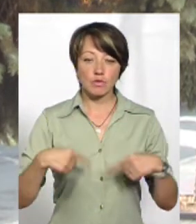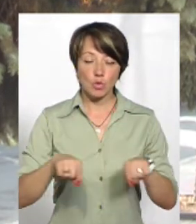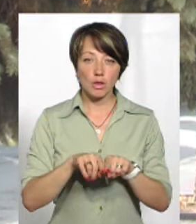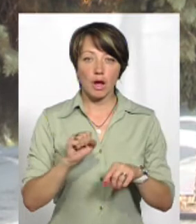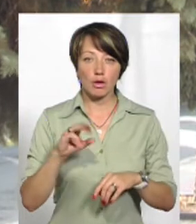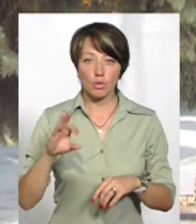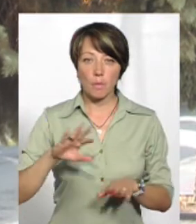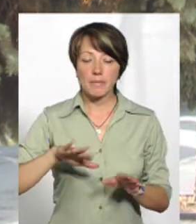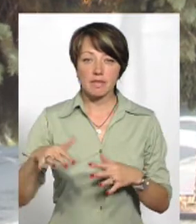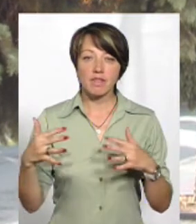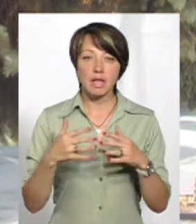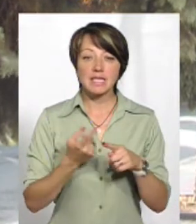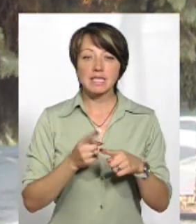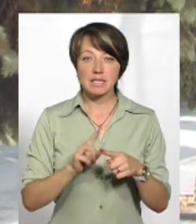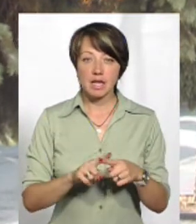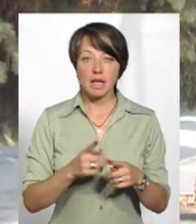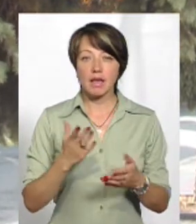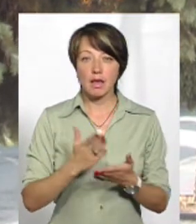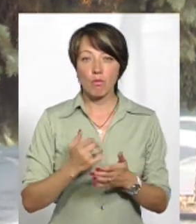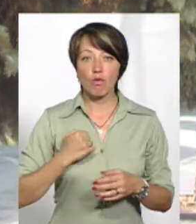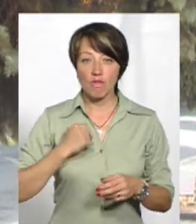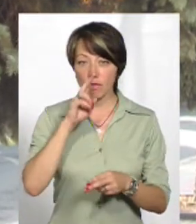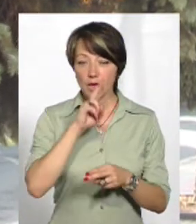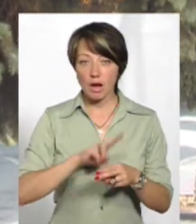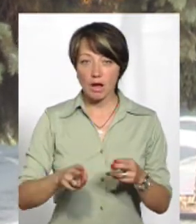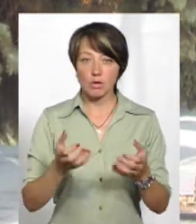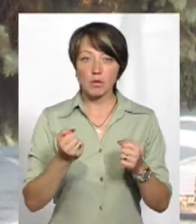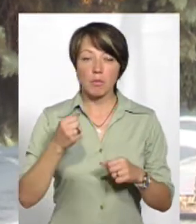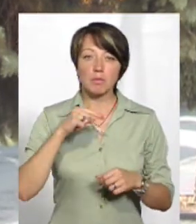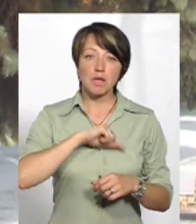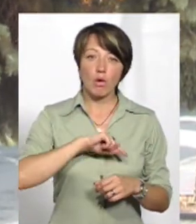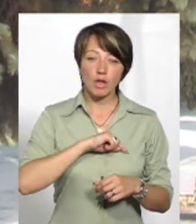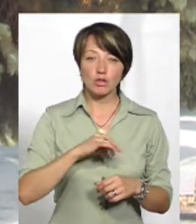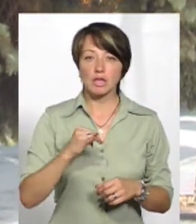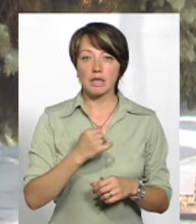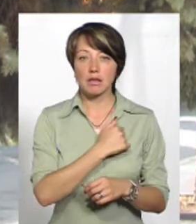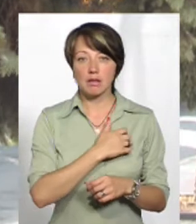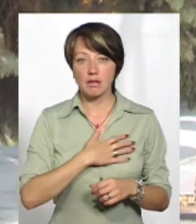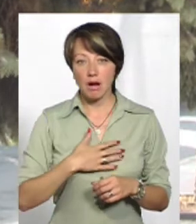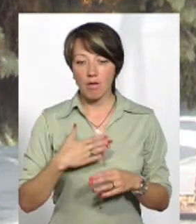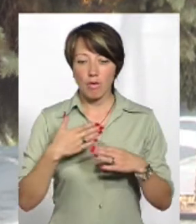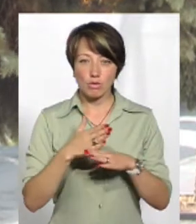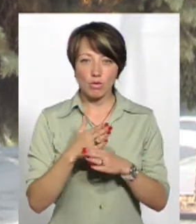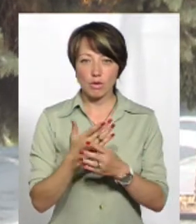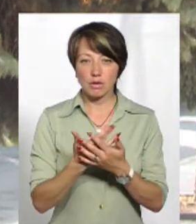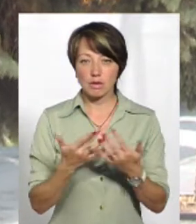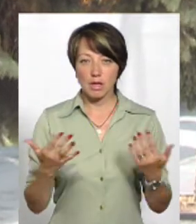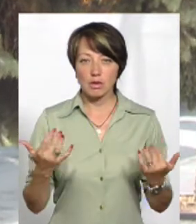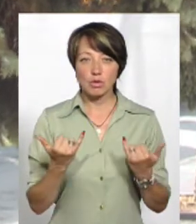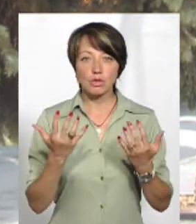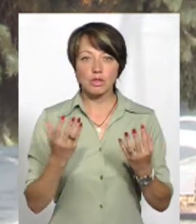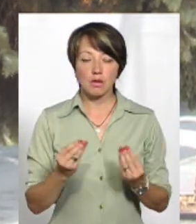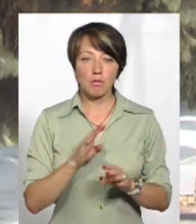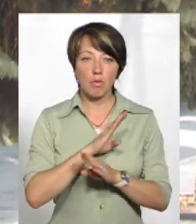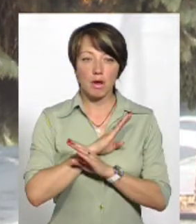АТО, після війни. Тобто це і є бойові втрати, ті, які отримували психологічні, і так само осколкові поранення, які на сьогодні вже